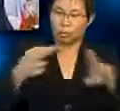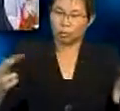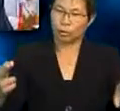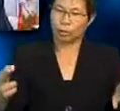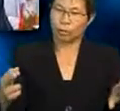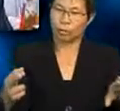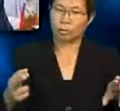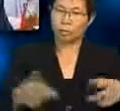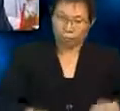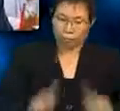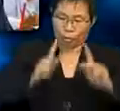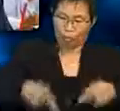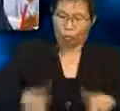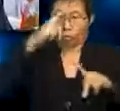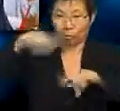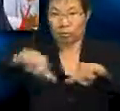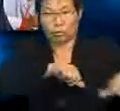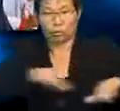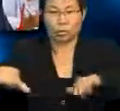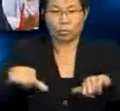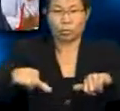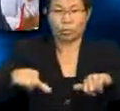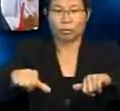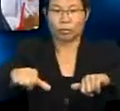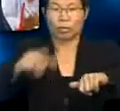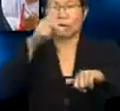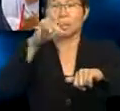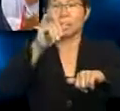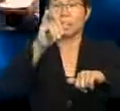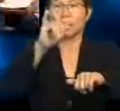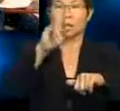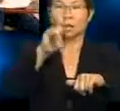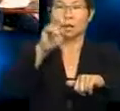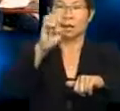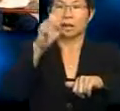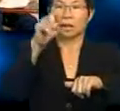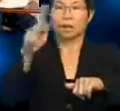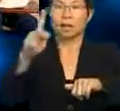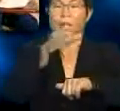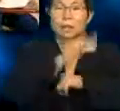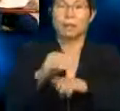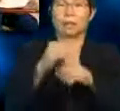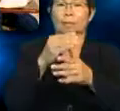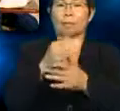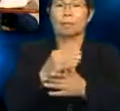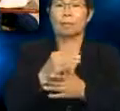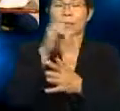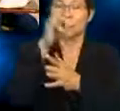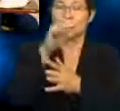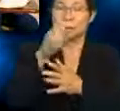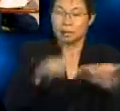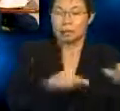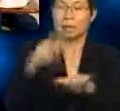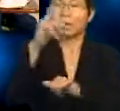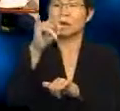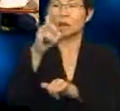Peluang-peluang untuk Kecerdasan kinestetik dan spasial Kecerdasan kinestetik dapat memberikan